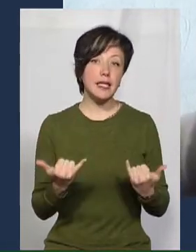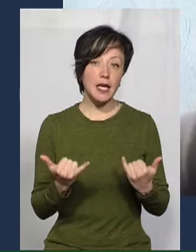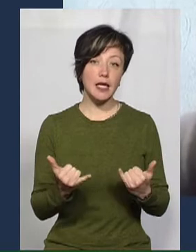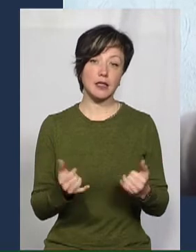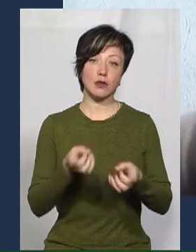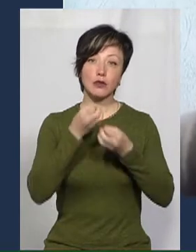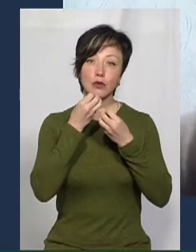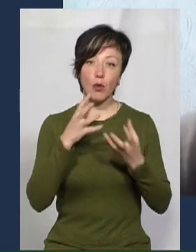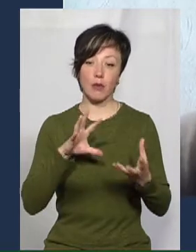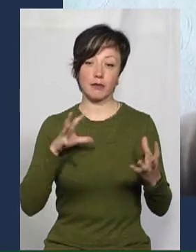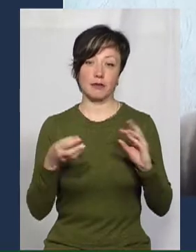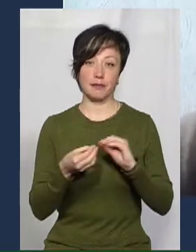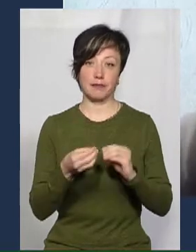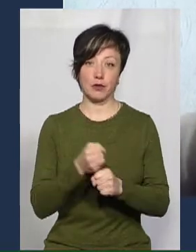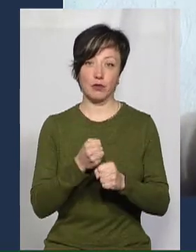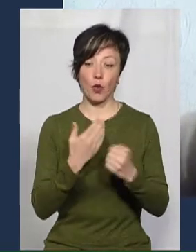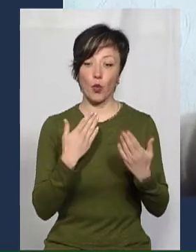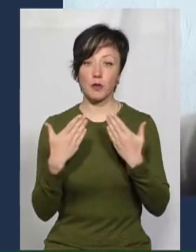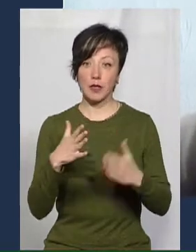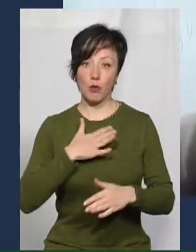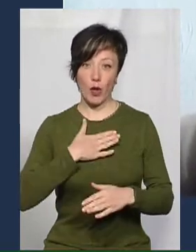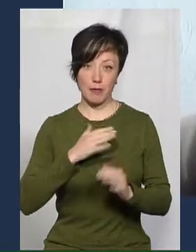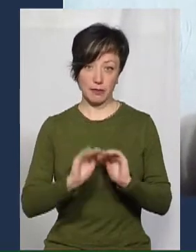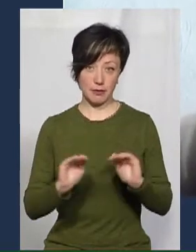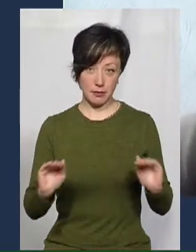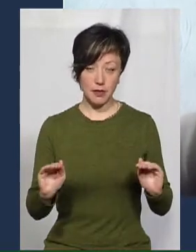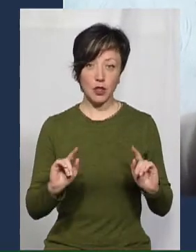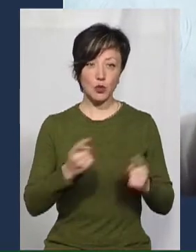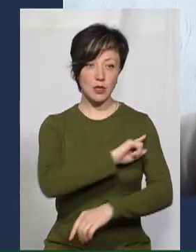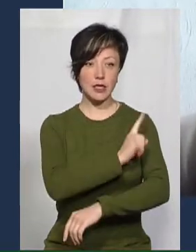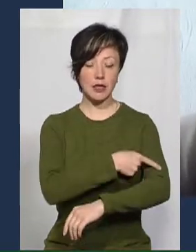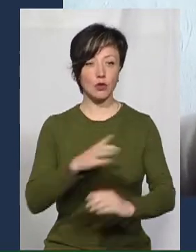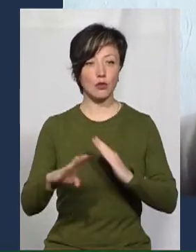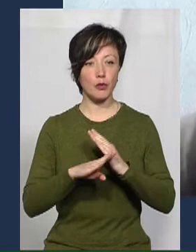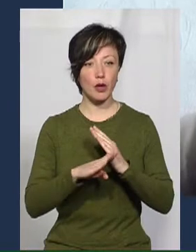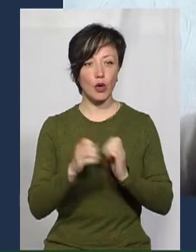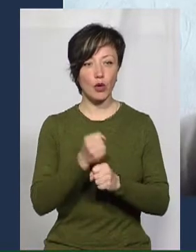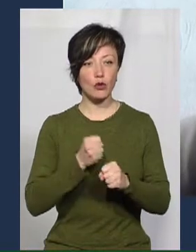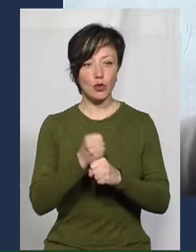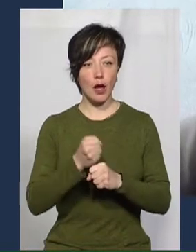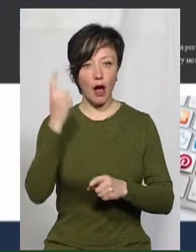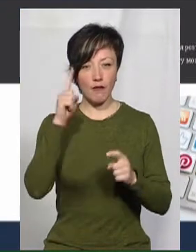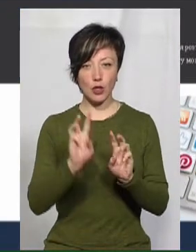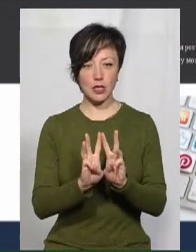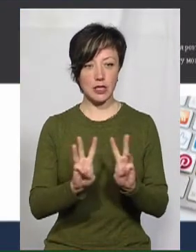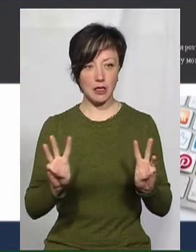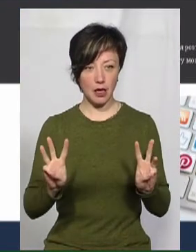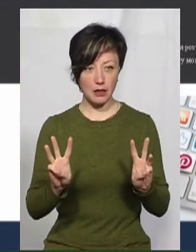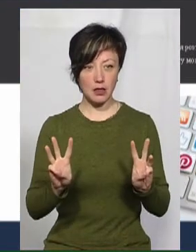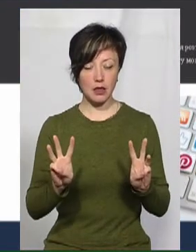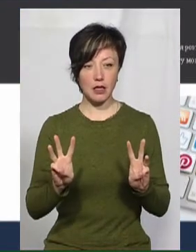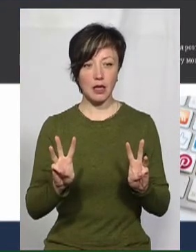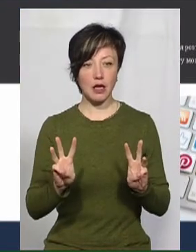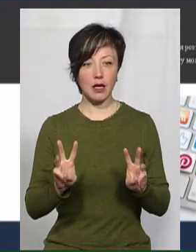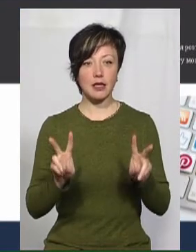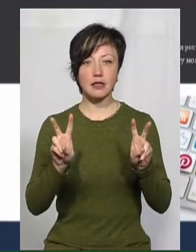працювати і комунікувати з моїми учнями, мені дуже сильно допомагає розроблений авторський сайт, який називається